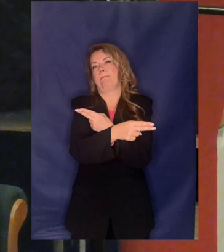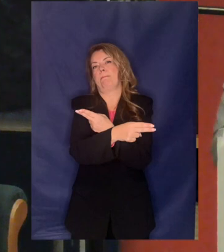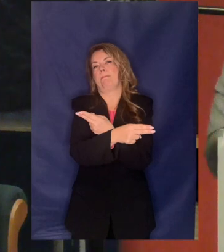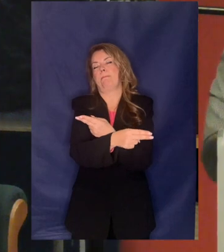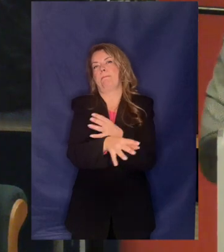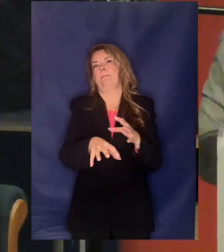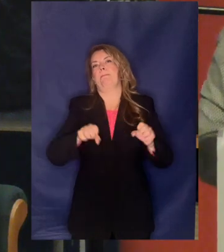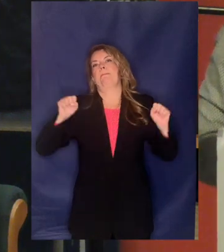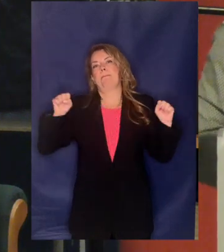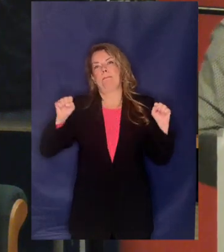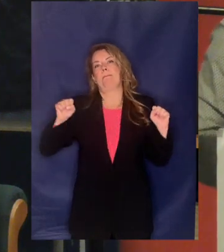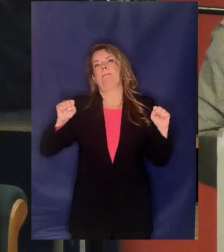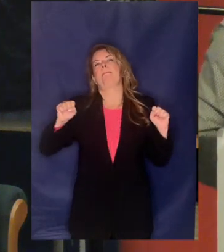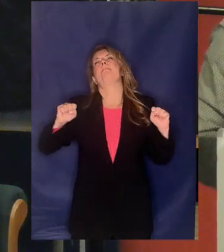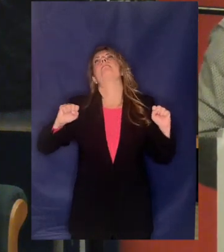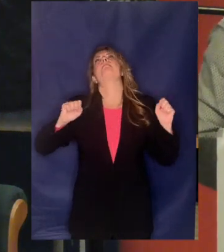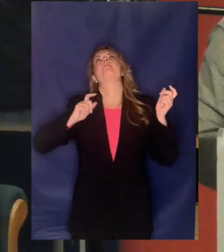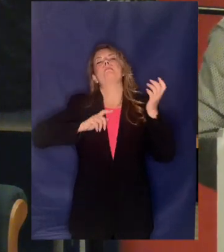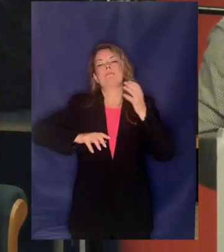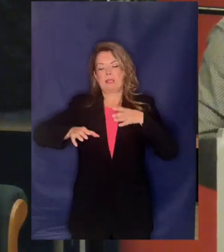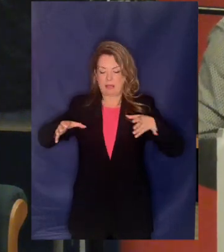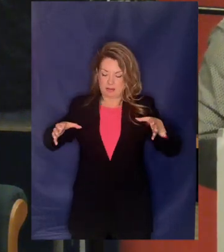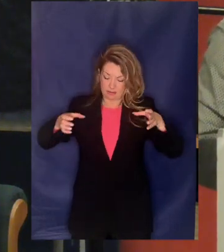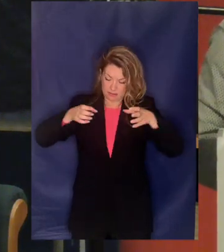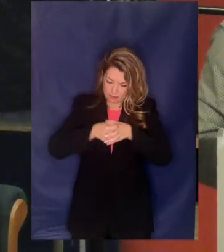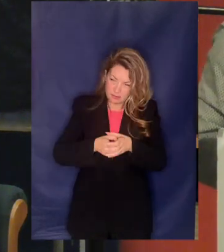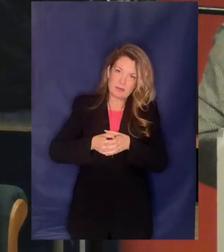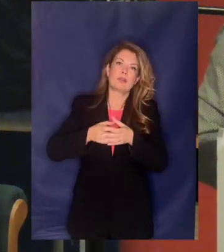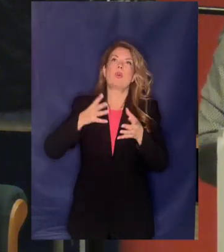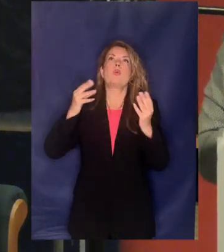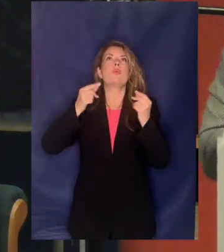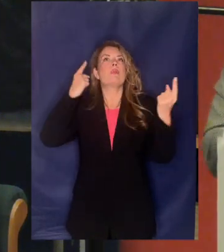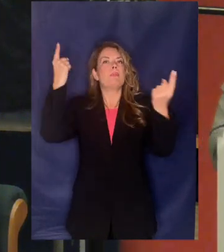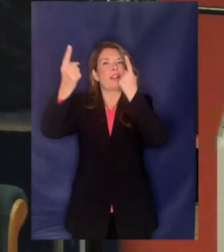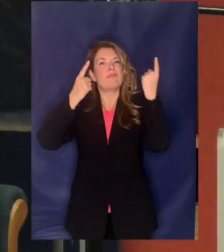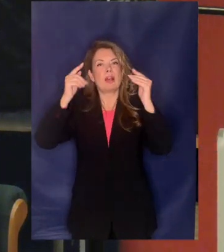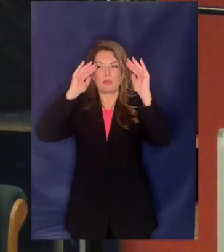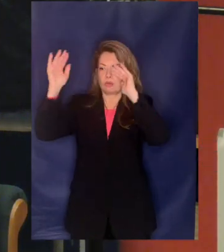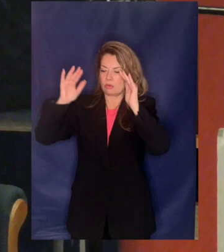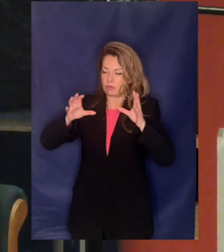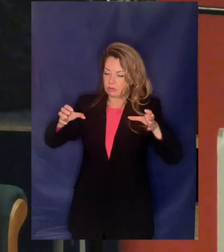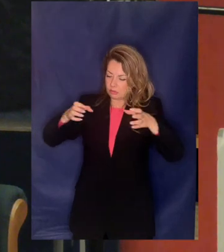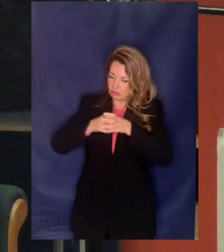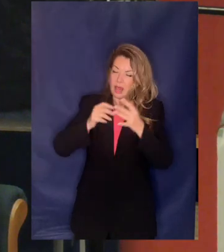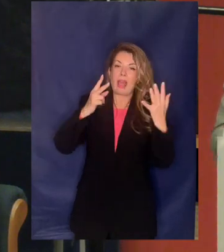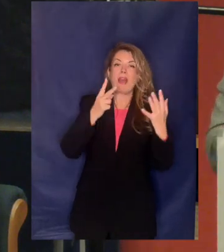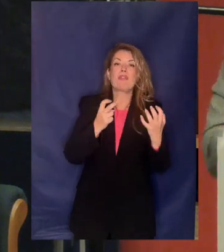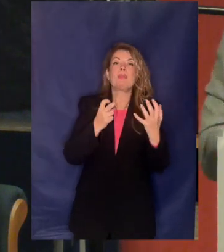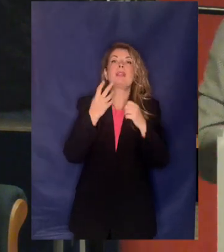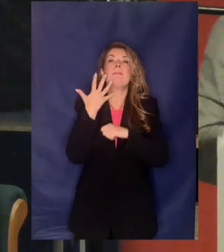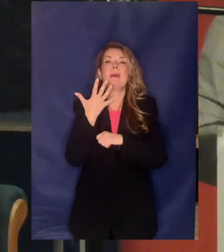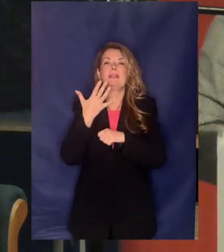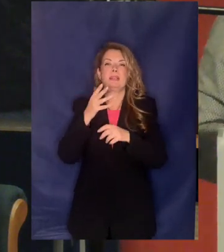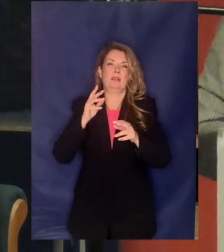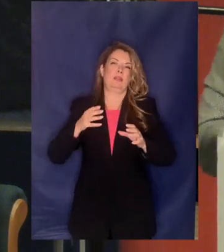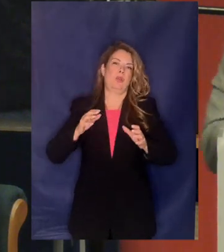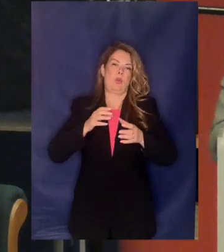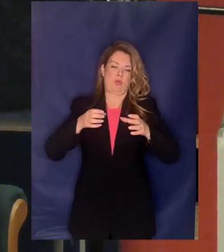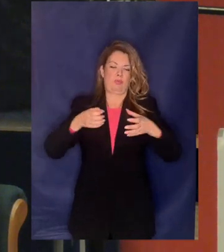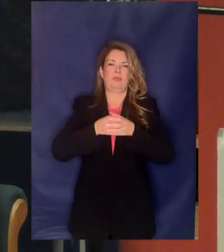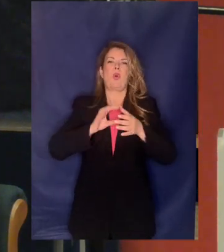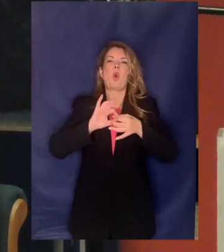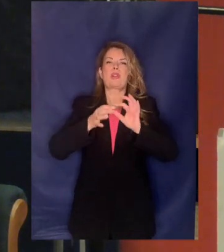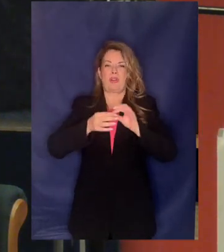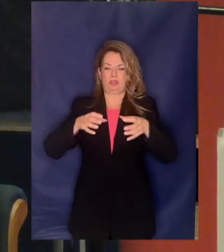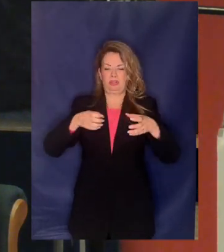δημιουργούμε σε συνεργασία με τις περιβαλλοντικές οργανώσεις 75 περιβαλλοντικές οργανώσεις την